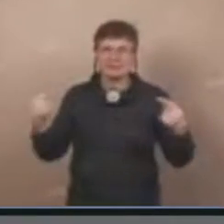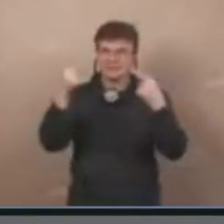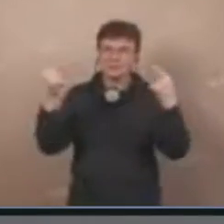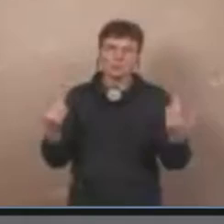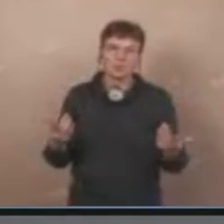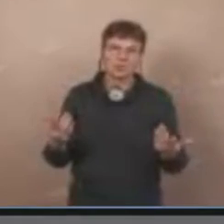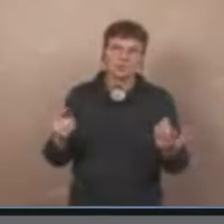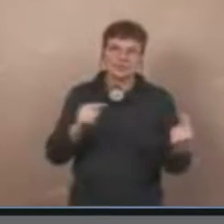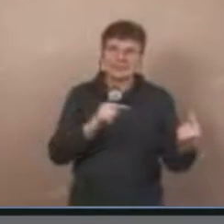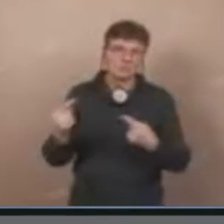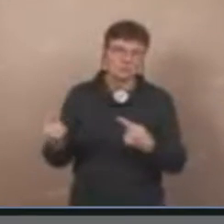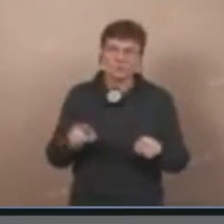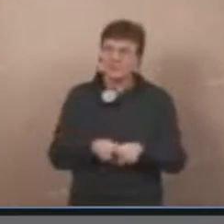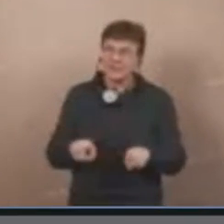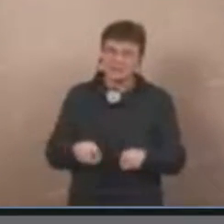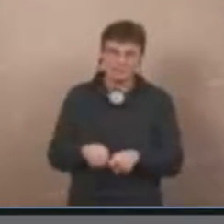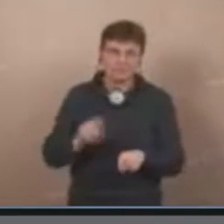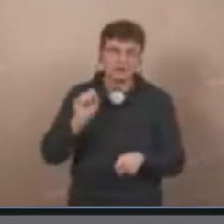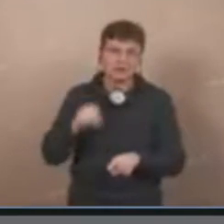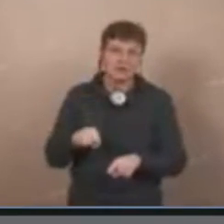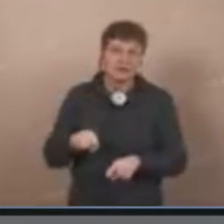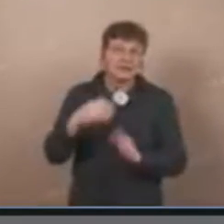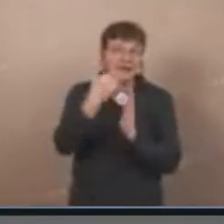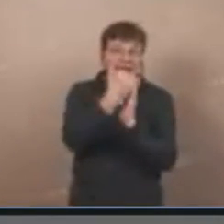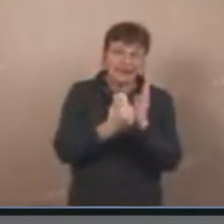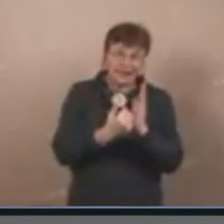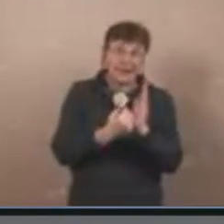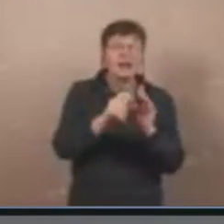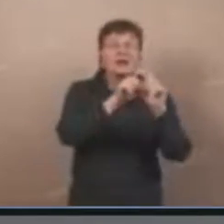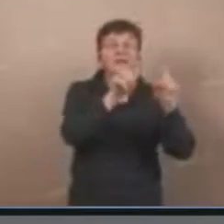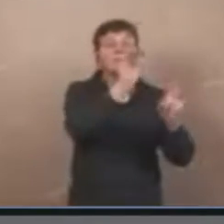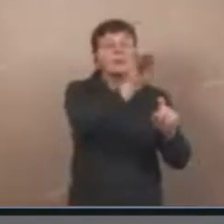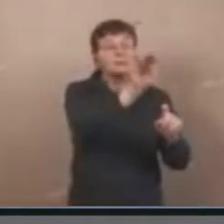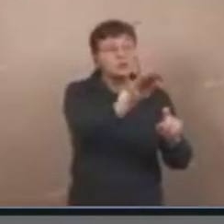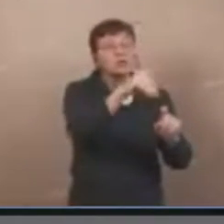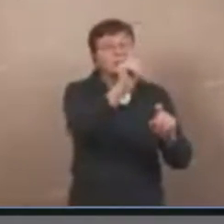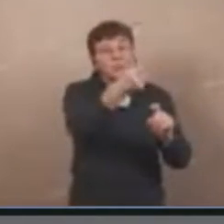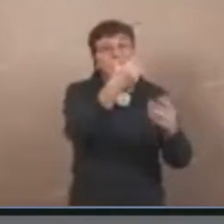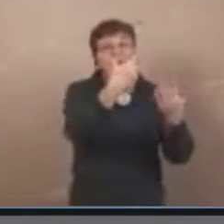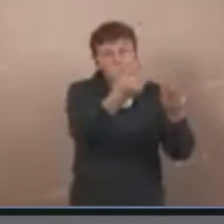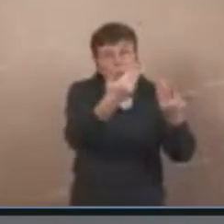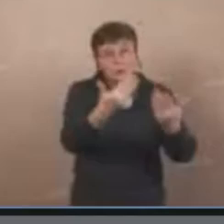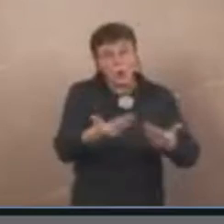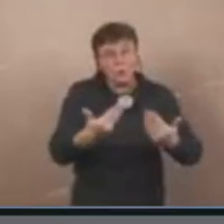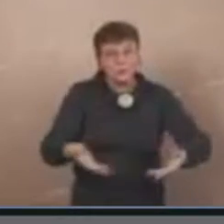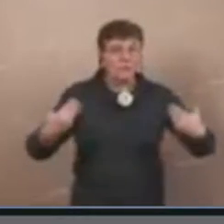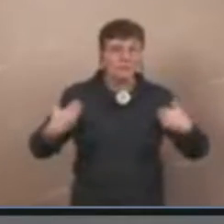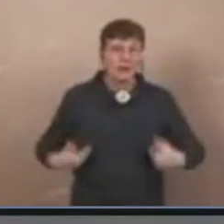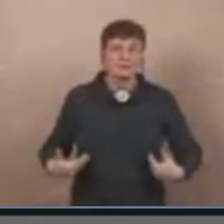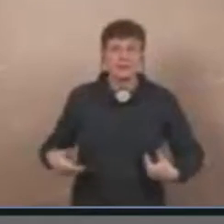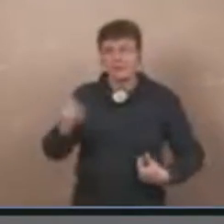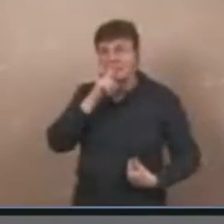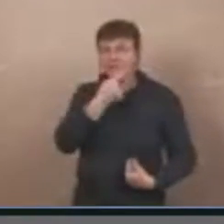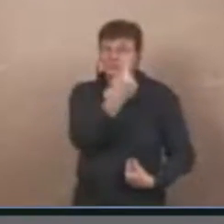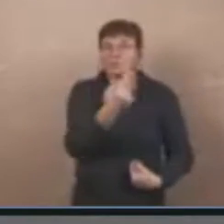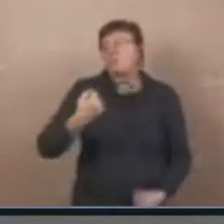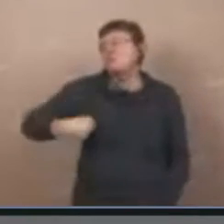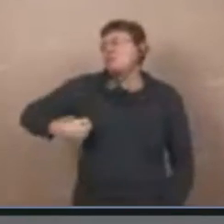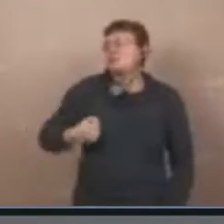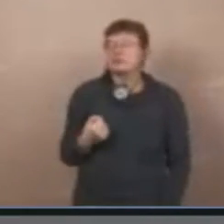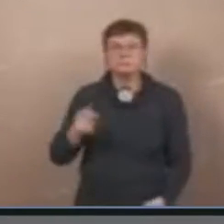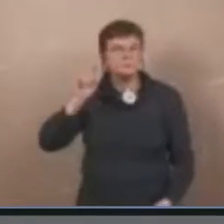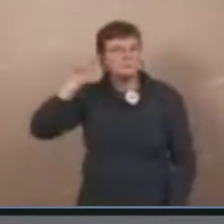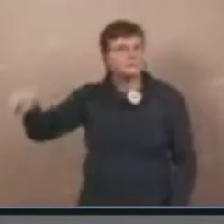Unterprisen so wie sie sich zu beholen haben, wir können Reglemente holen. Aber wenn wir jetzt nicht auf terrain und die Regeln gehören, und die Reglemente nicht